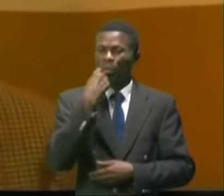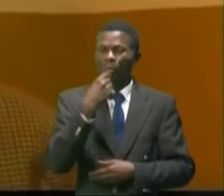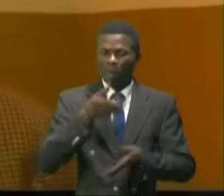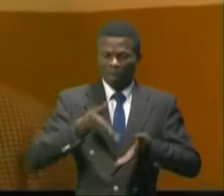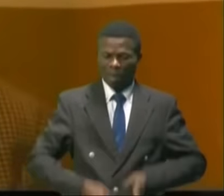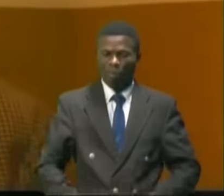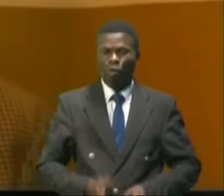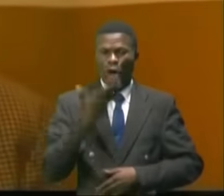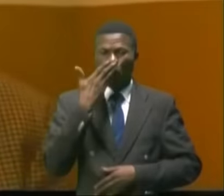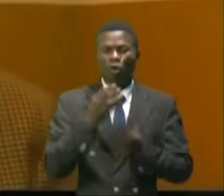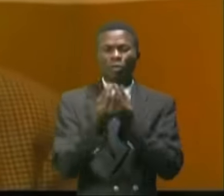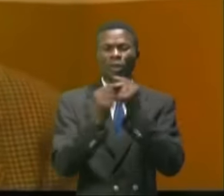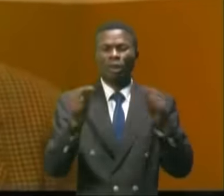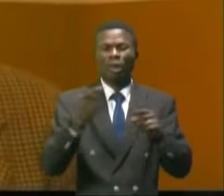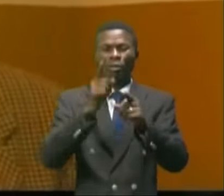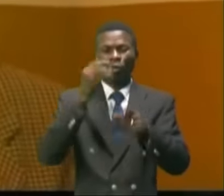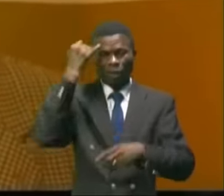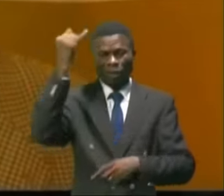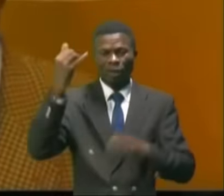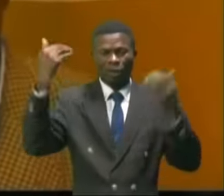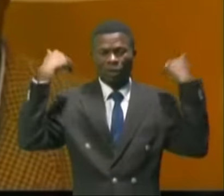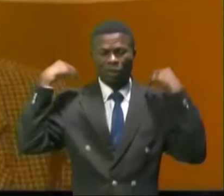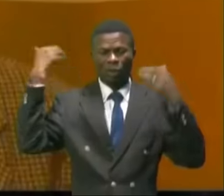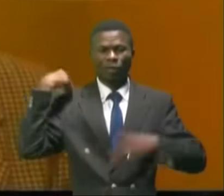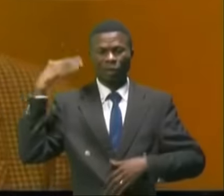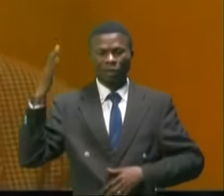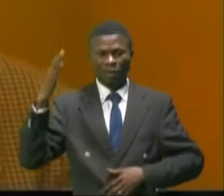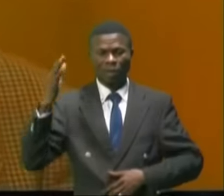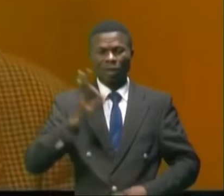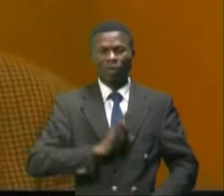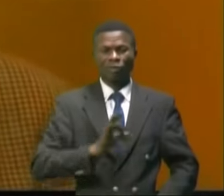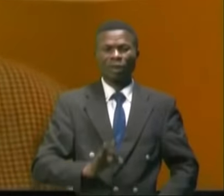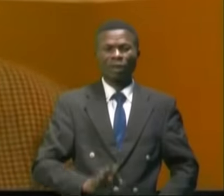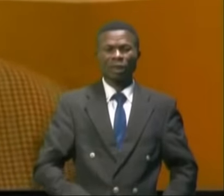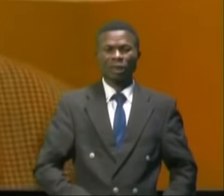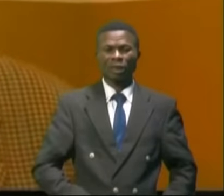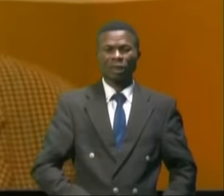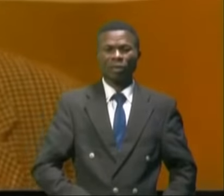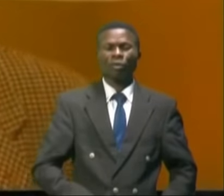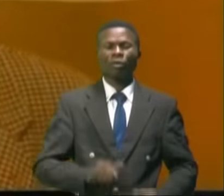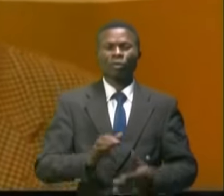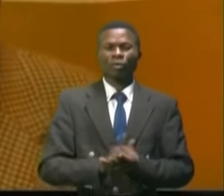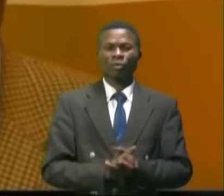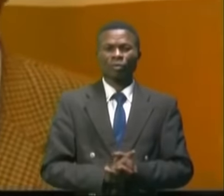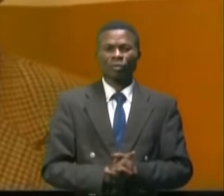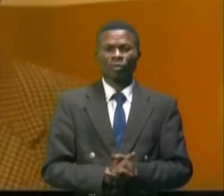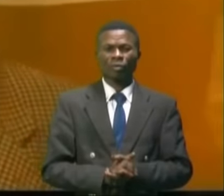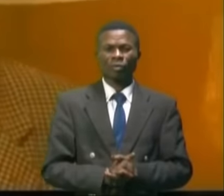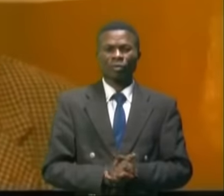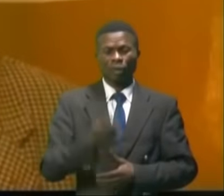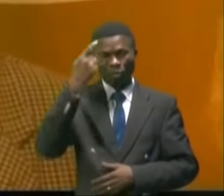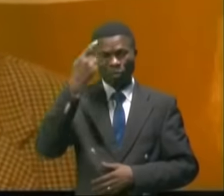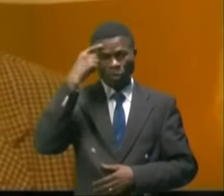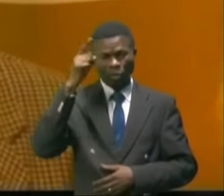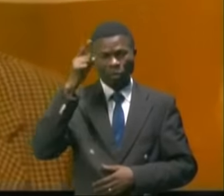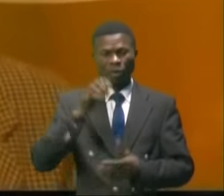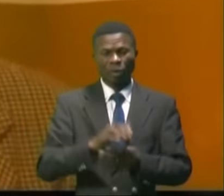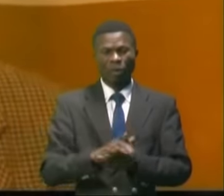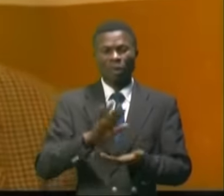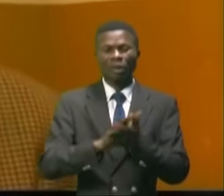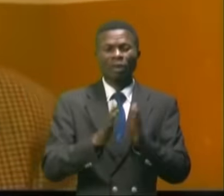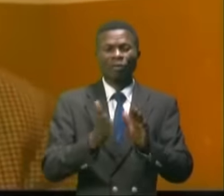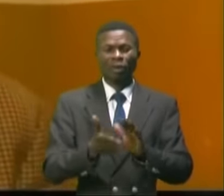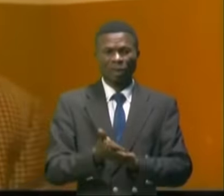maternité prônée par le chef d'État, Félix Tshisekéti-Chilongo, pour arriver